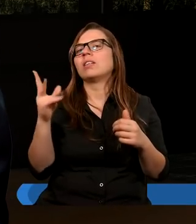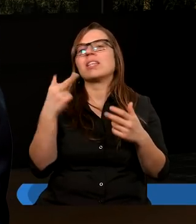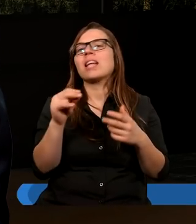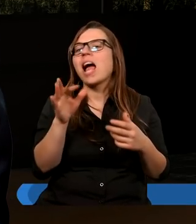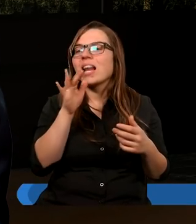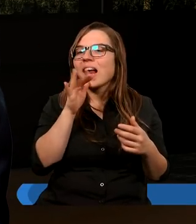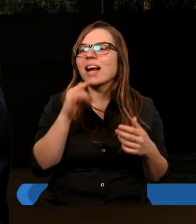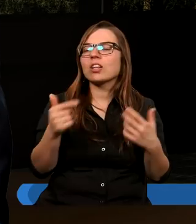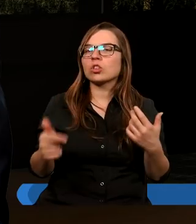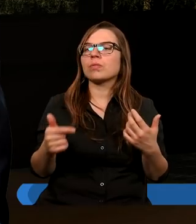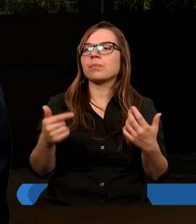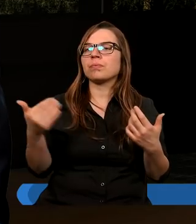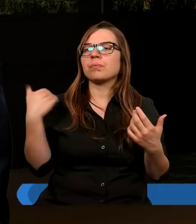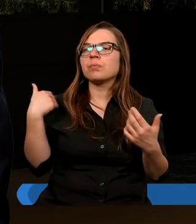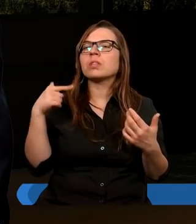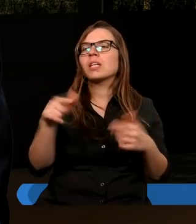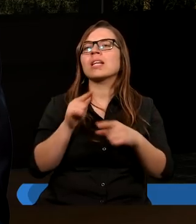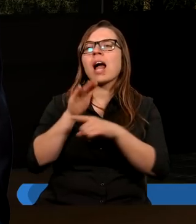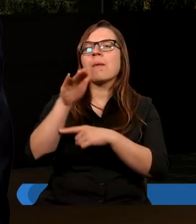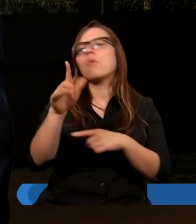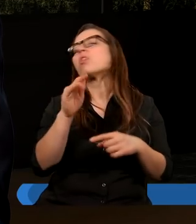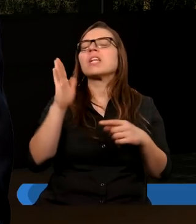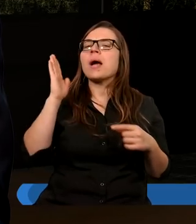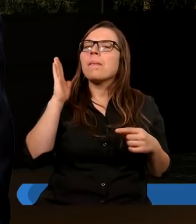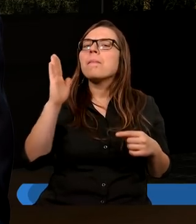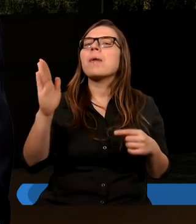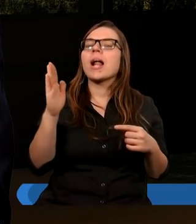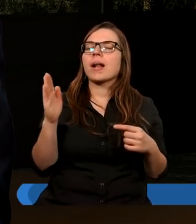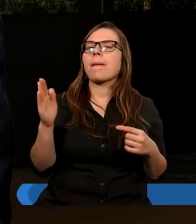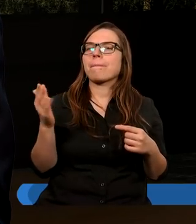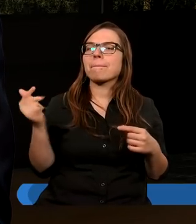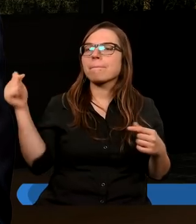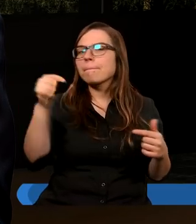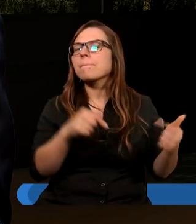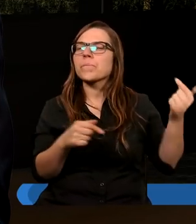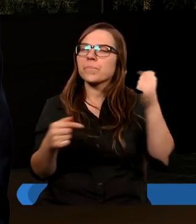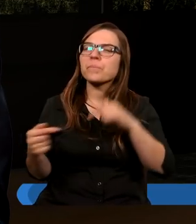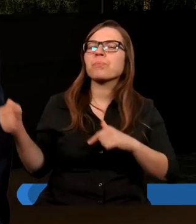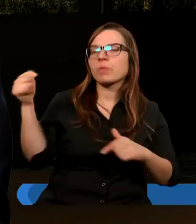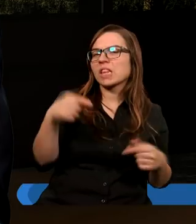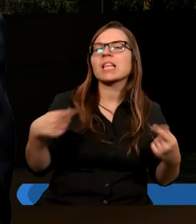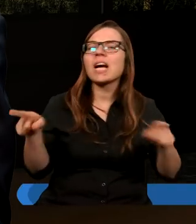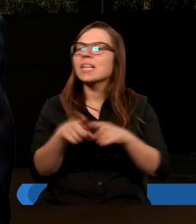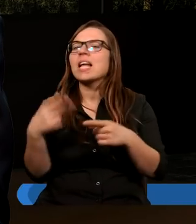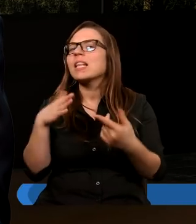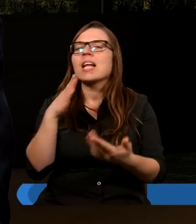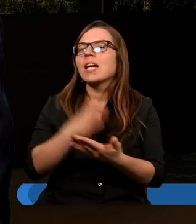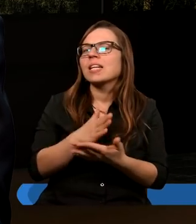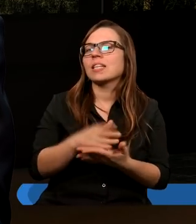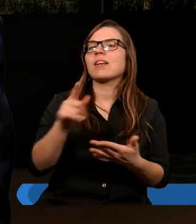Izraelici, czyli było zapowiedź, że będą przychodzili też nie tylko